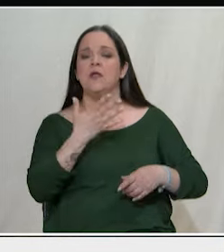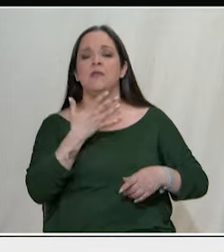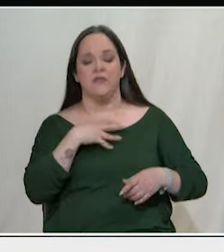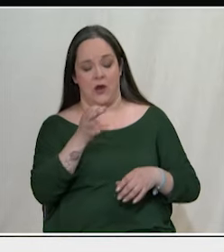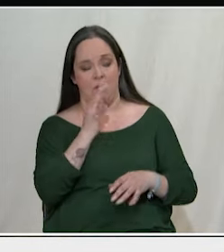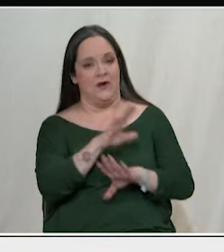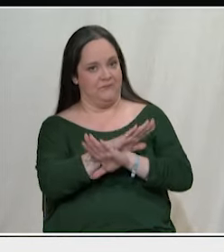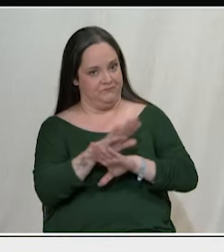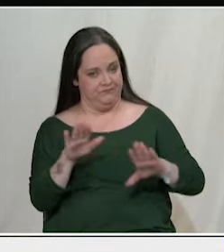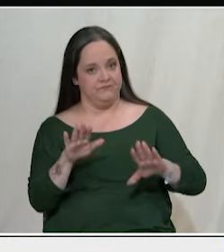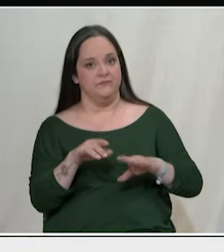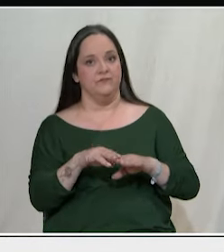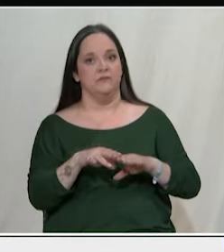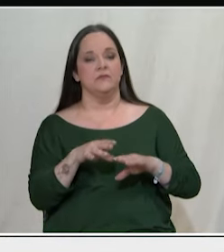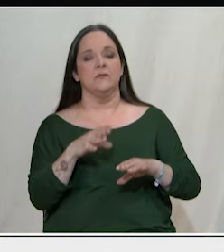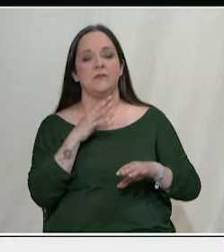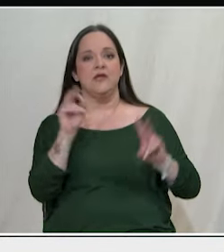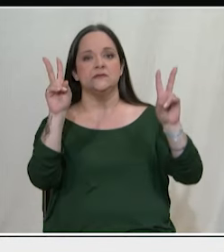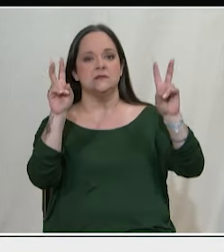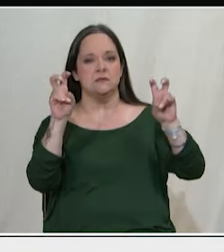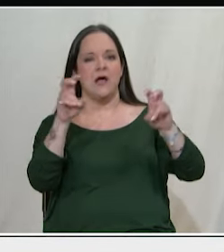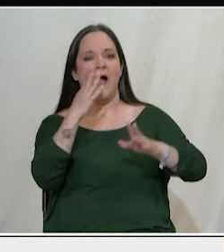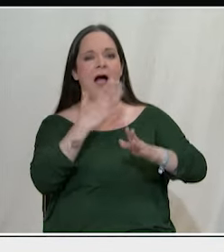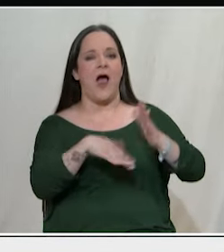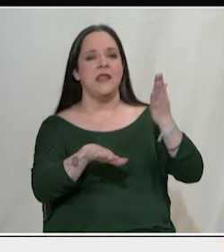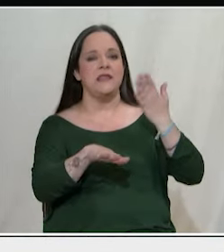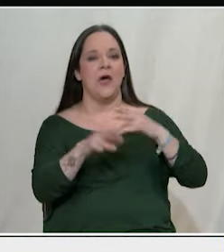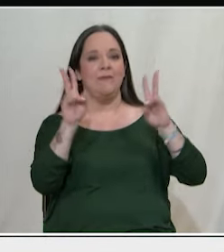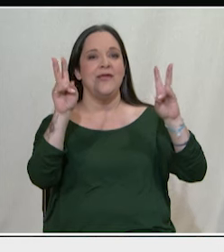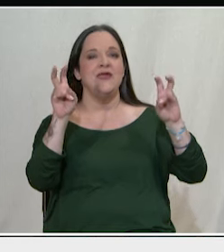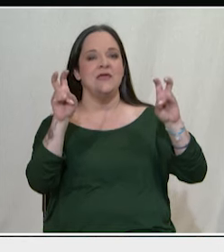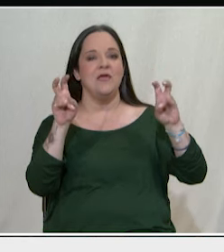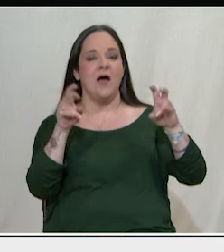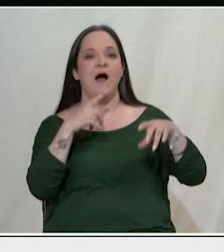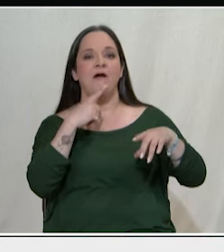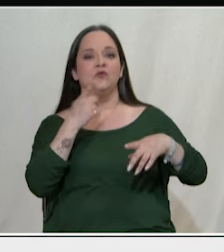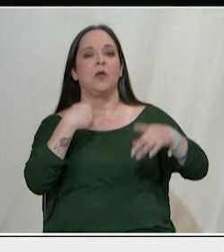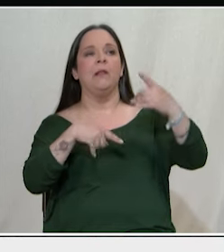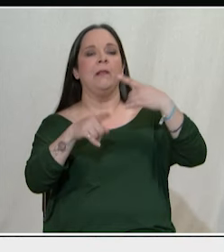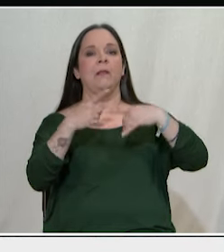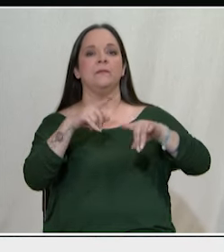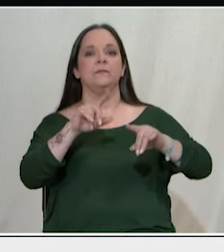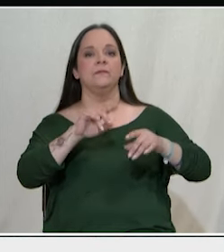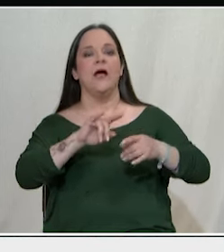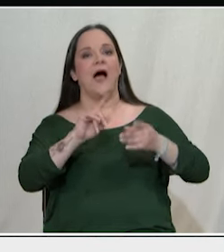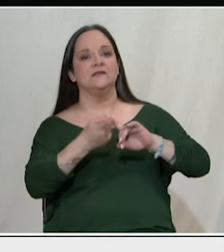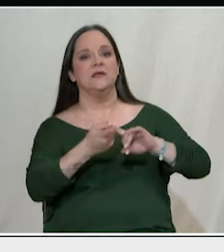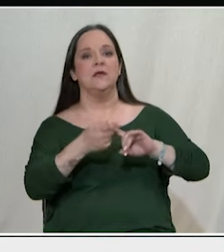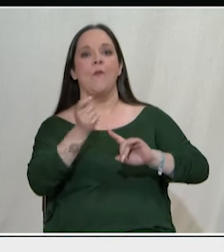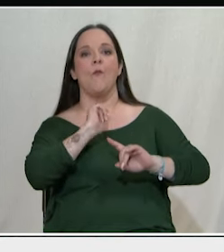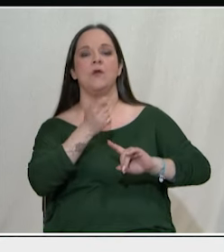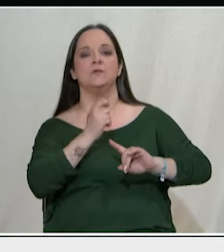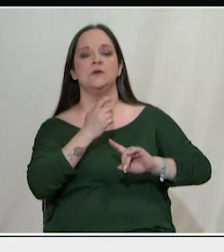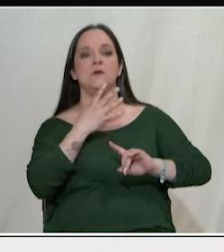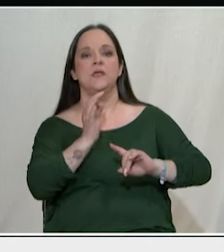ότι η αναπηρία αυτών των δήθεν αντιπολιτευόμενων δυνάμεων τροφοδοτεί και την